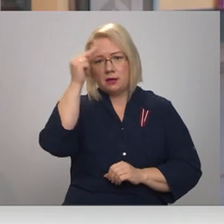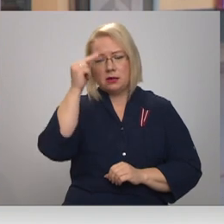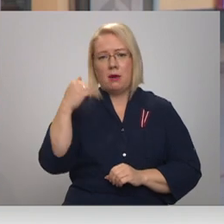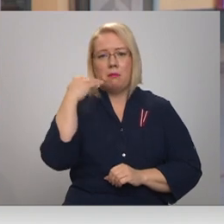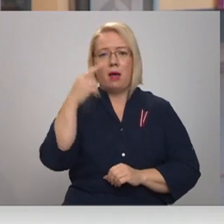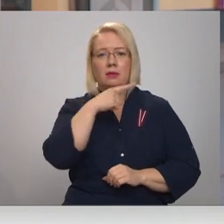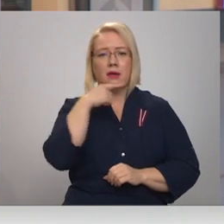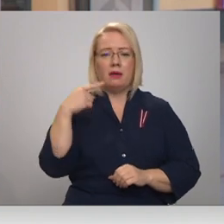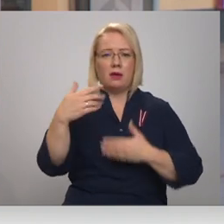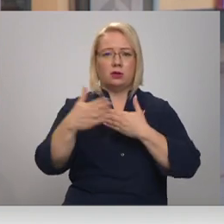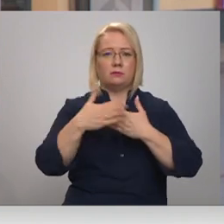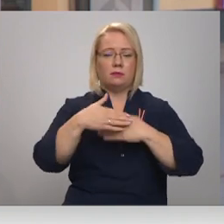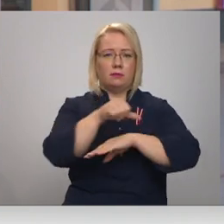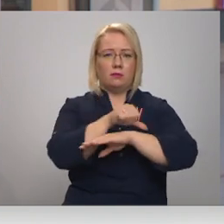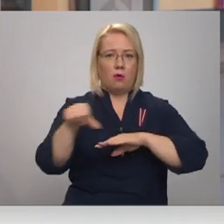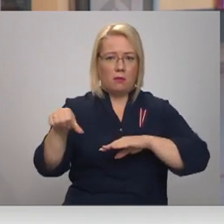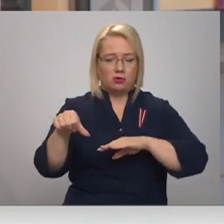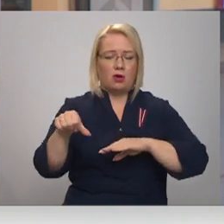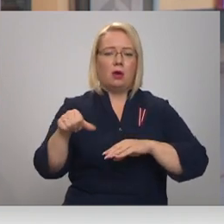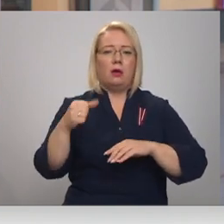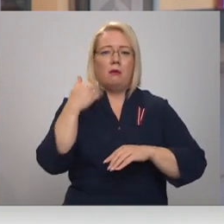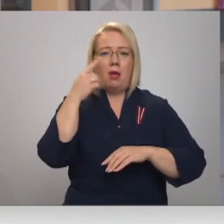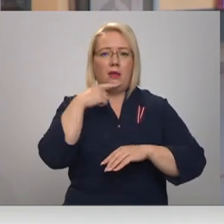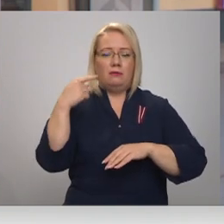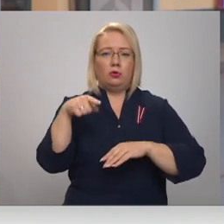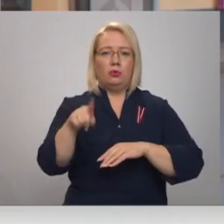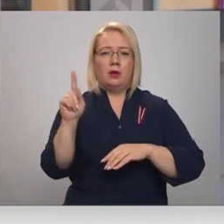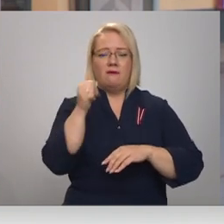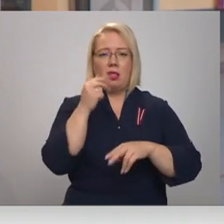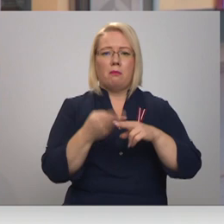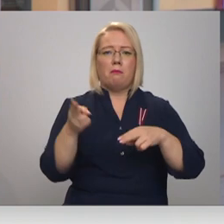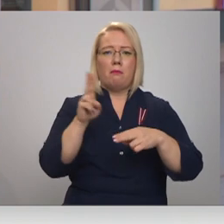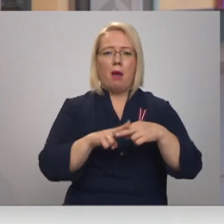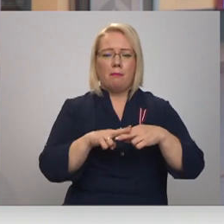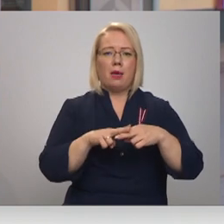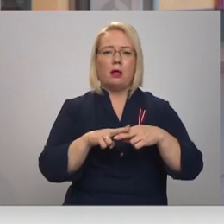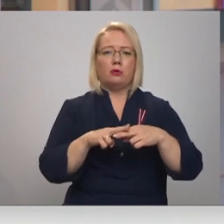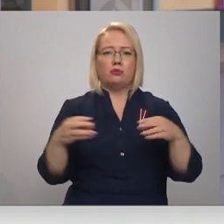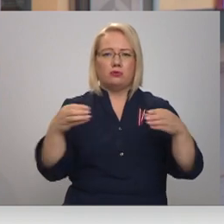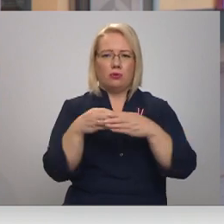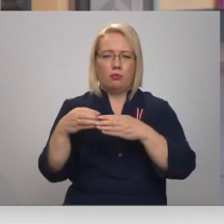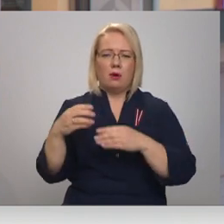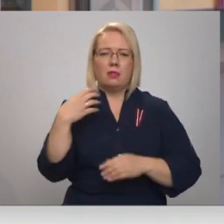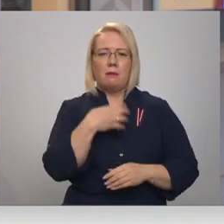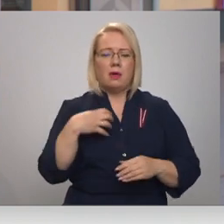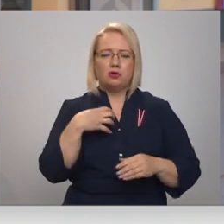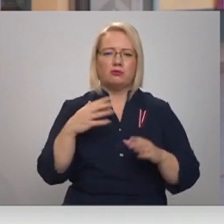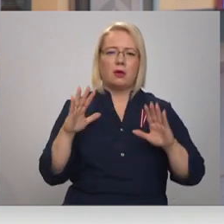Baltkrievijas pierobežā. Tas nozīmē, ka tur ir vēl papildus spēki, kas nepieciešami